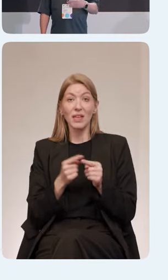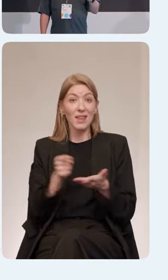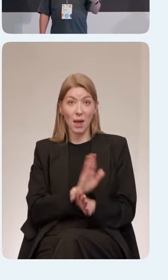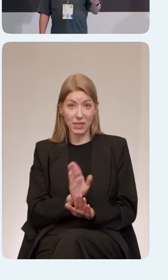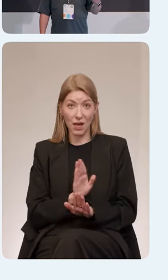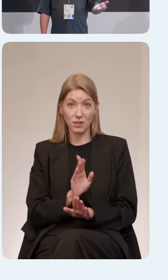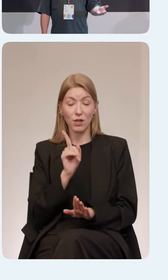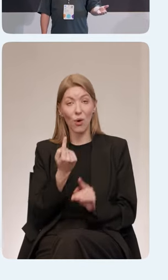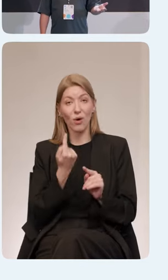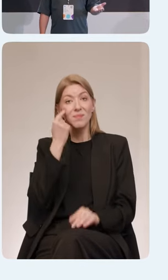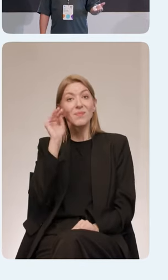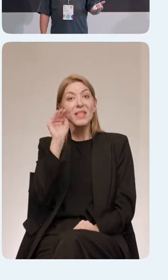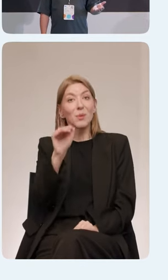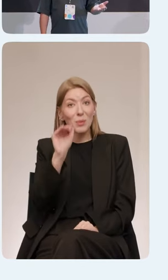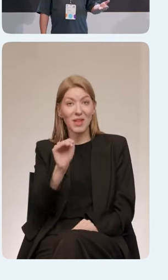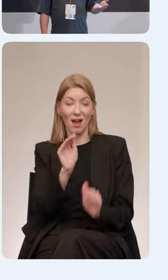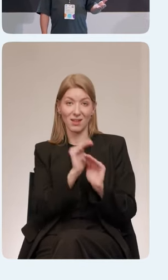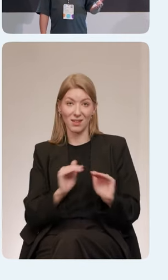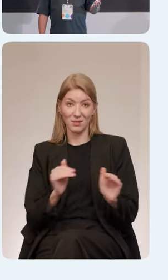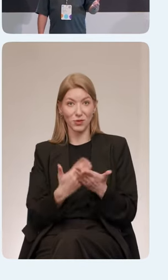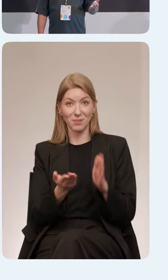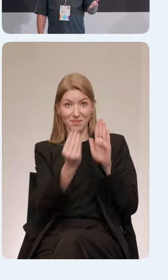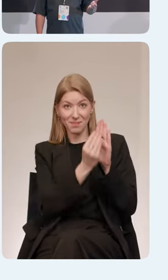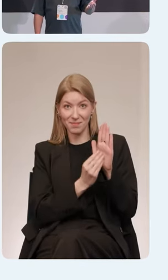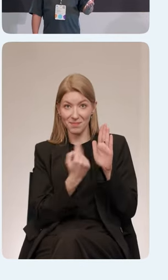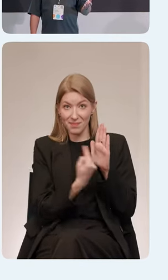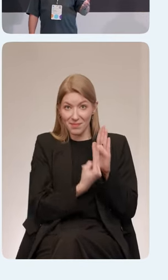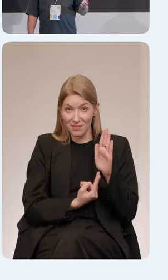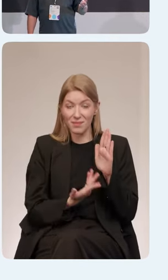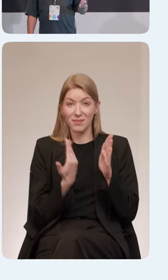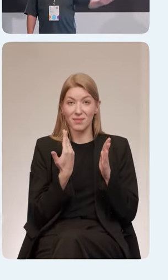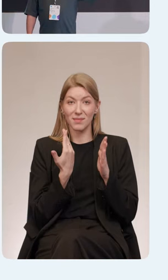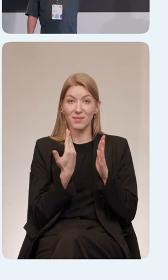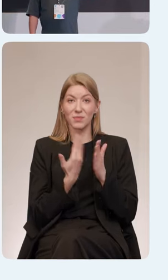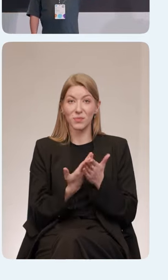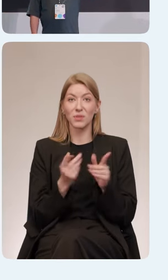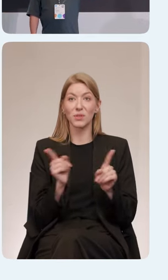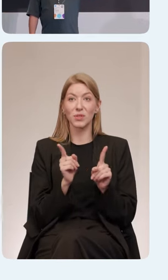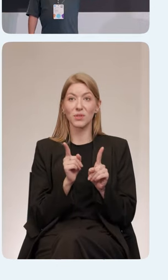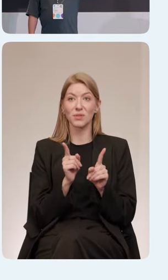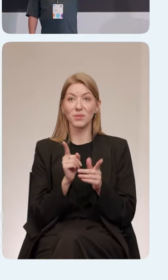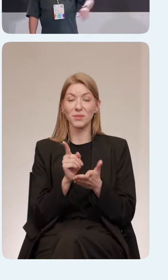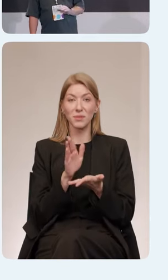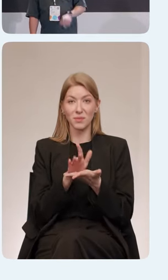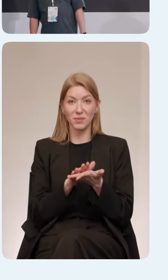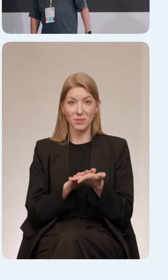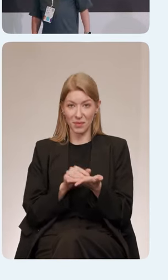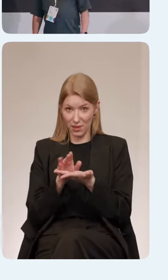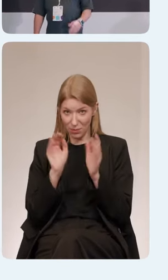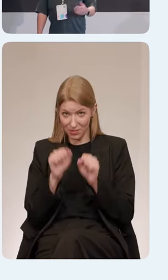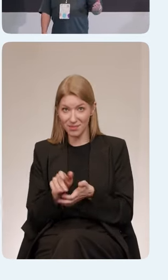но она как бы напоминает и говорит ребятам о том, что… Там все нормально? Хорошо.